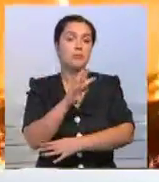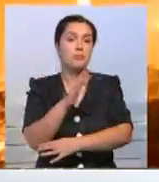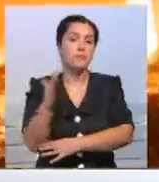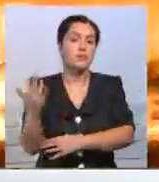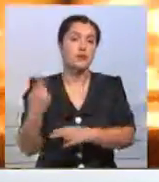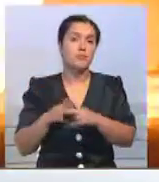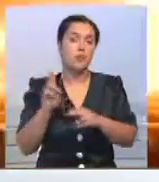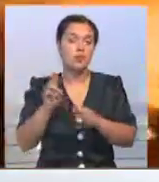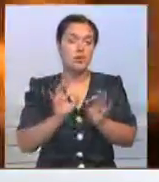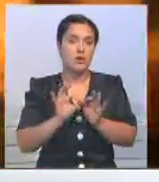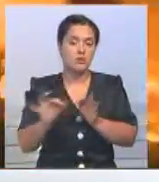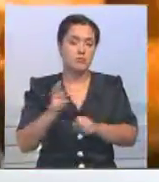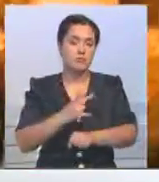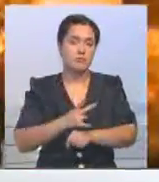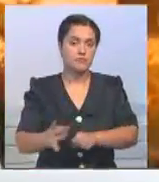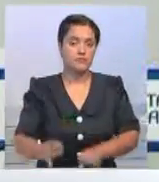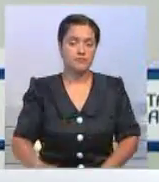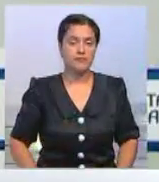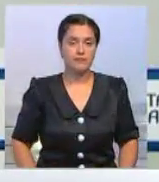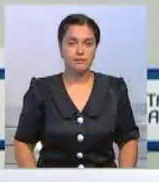преднамеренные поджоги.